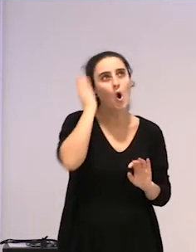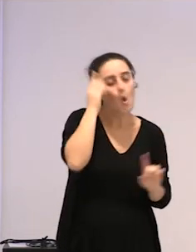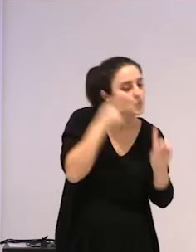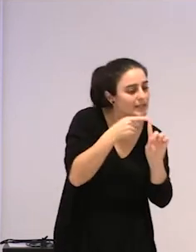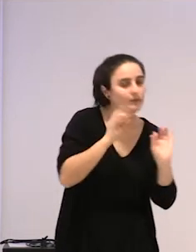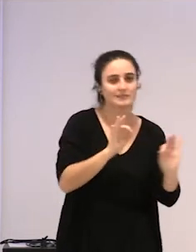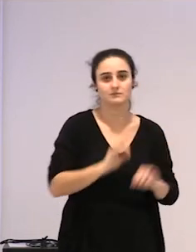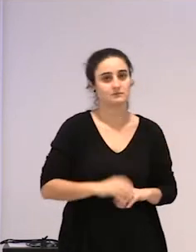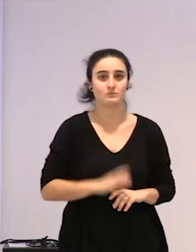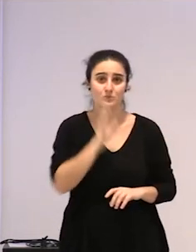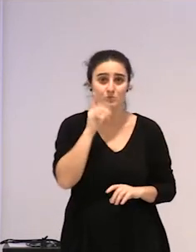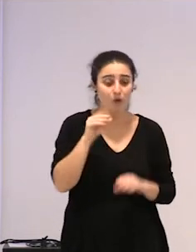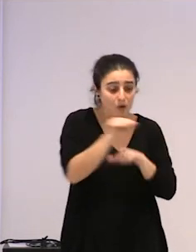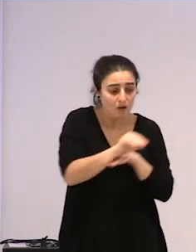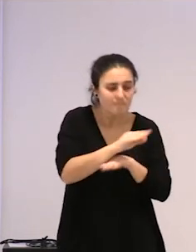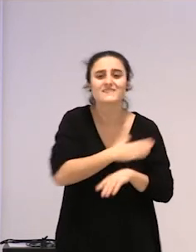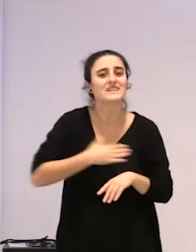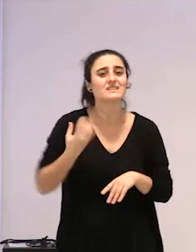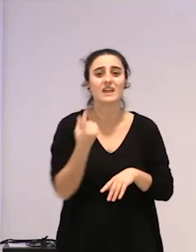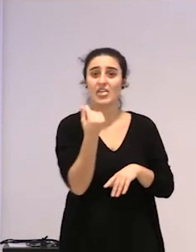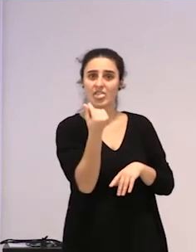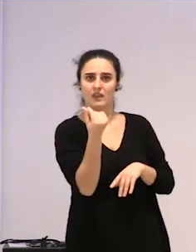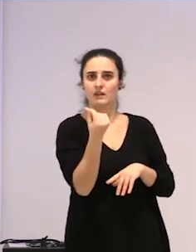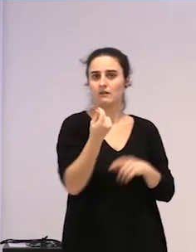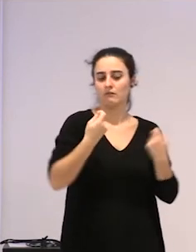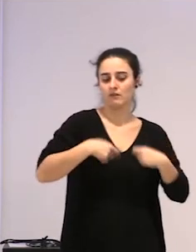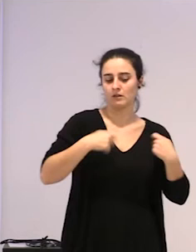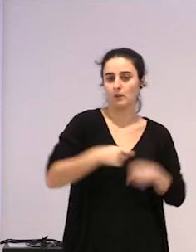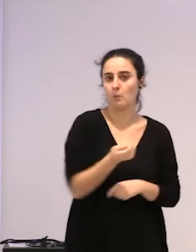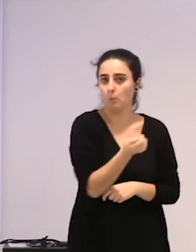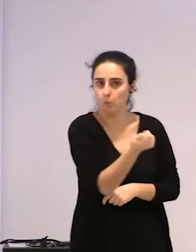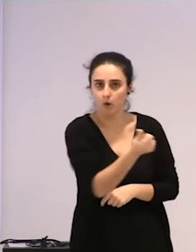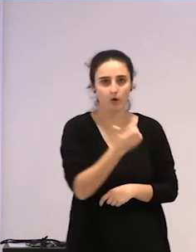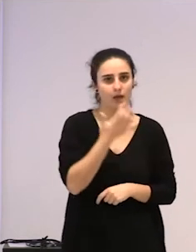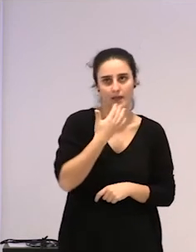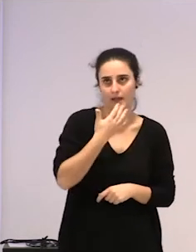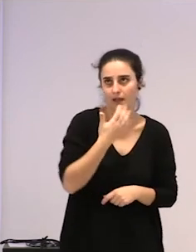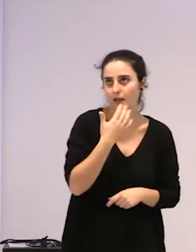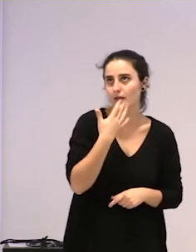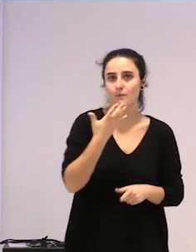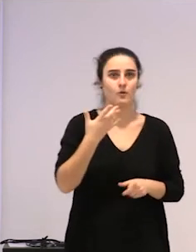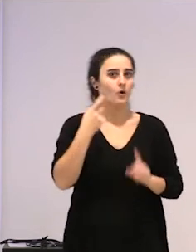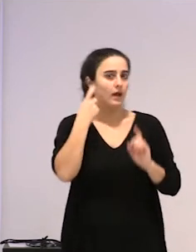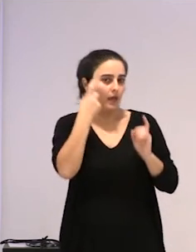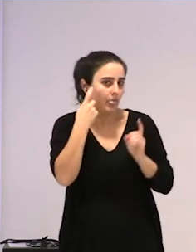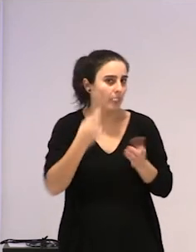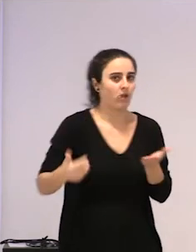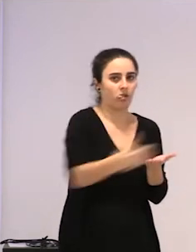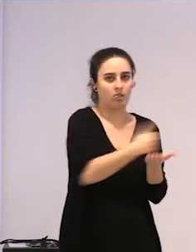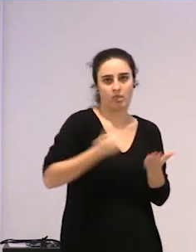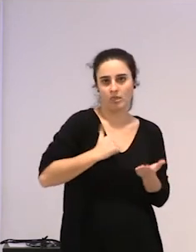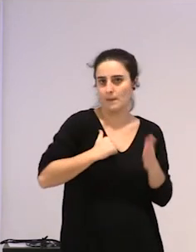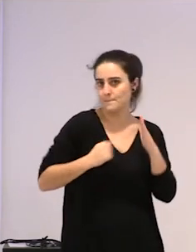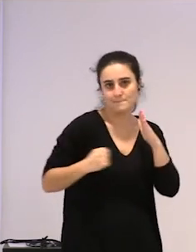baiziketan, nahi delako, alik eta diru utxien agastatzea hemen, alik eta errenta garritasun ekonomiko gehien ateratzea,